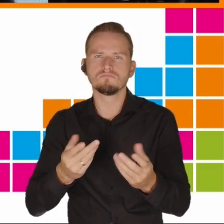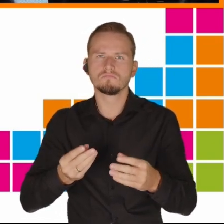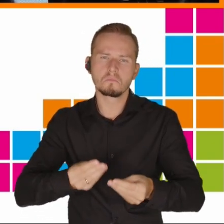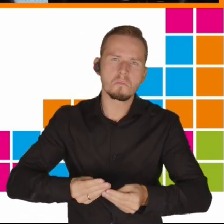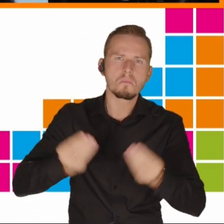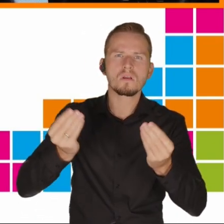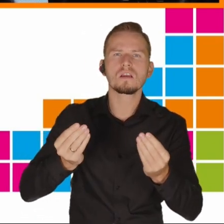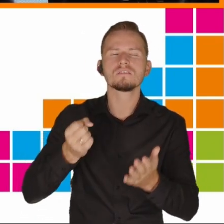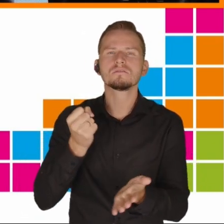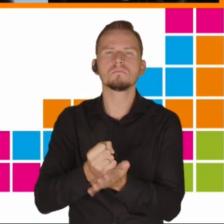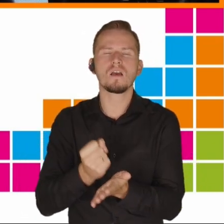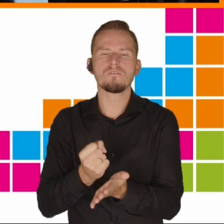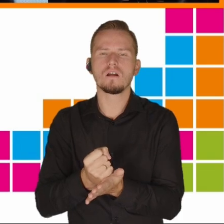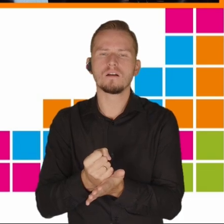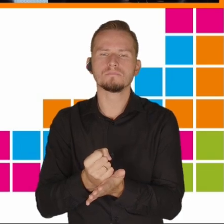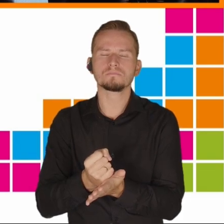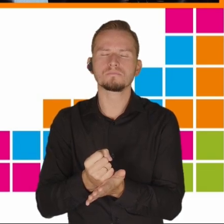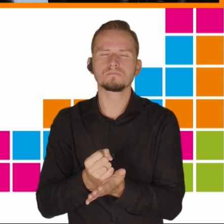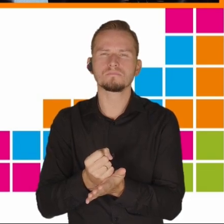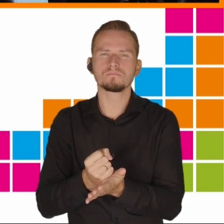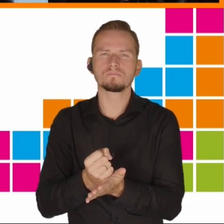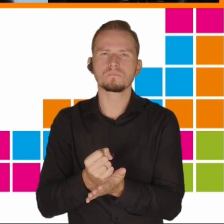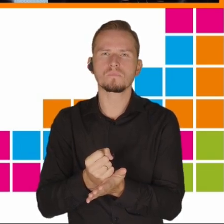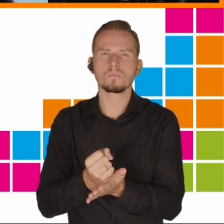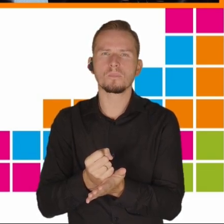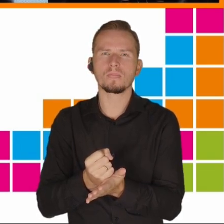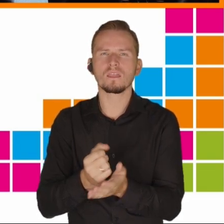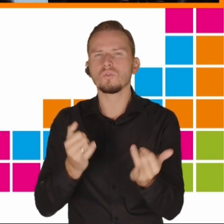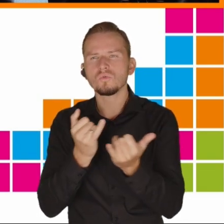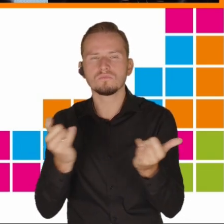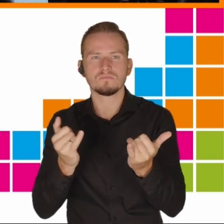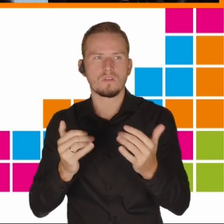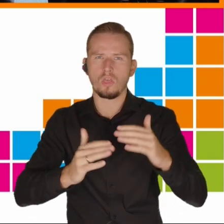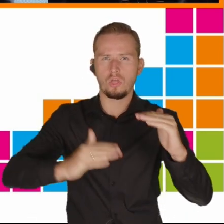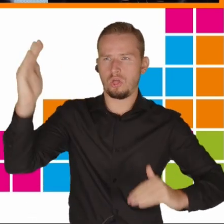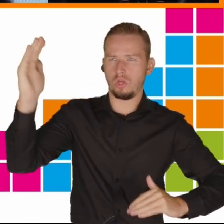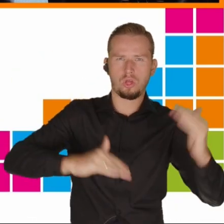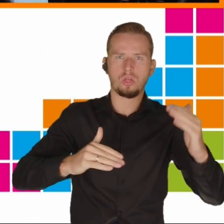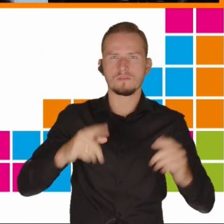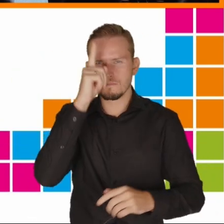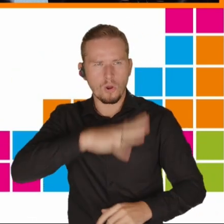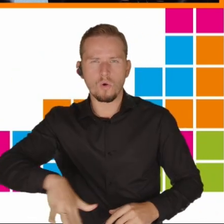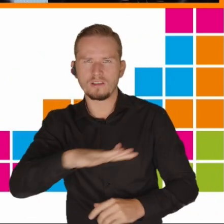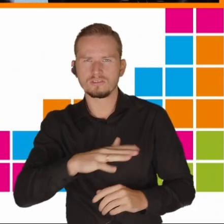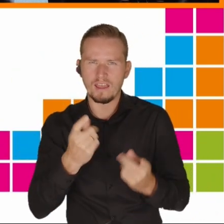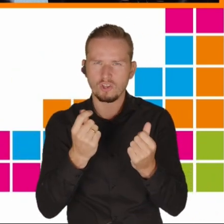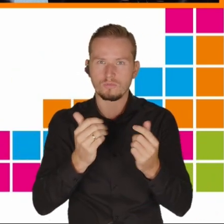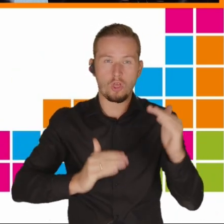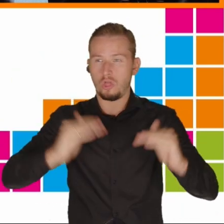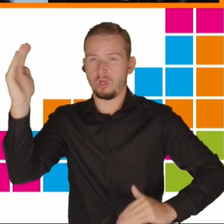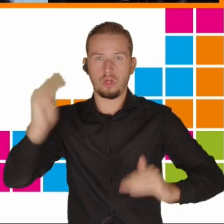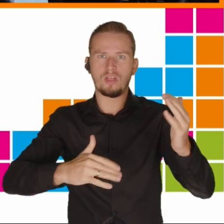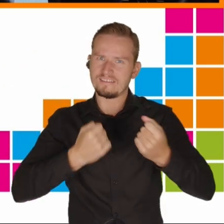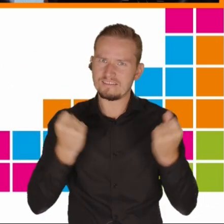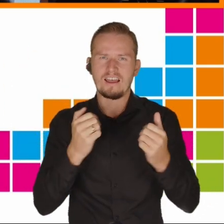jeśli chodzi o rzeczywiście niwelowanie równości społeczno-ekonomicznych, to bezpłatna edukacja